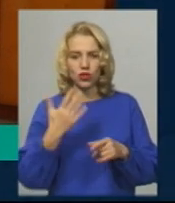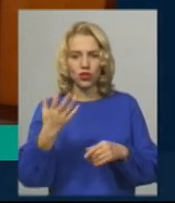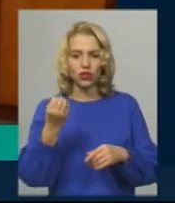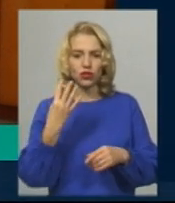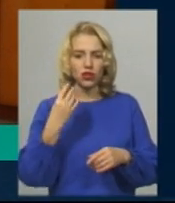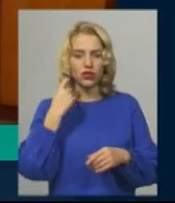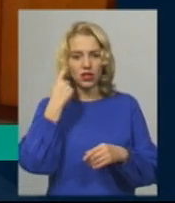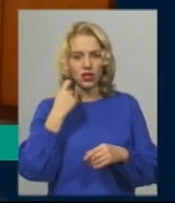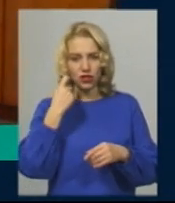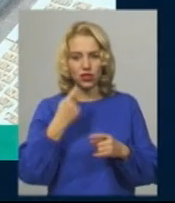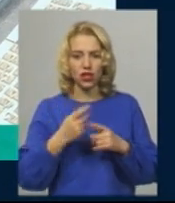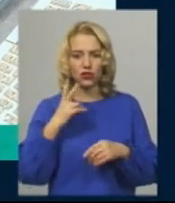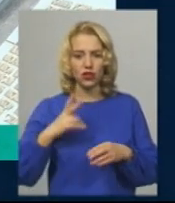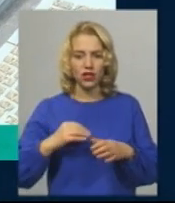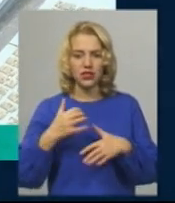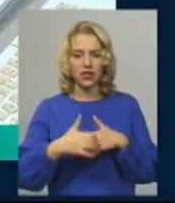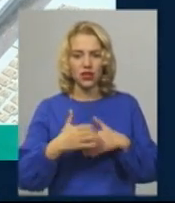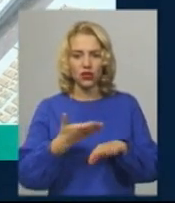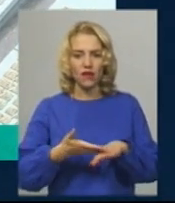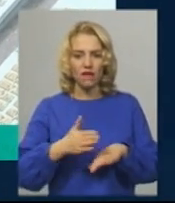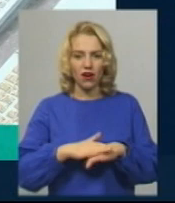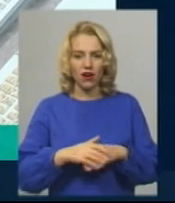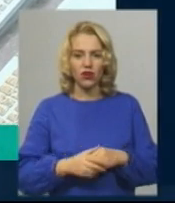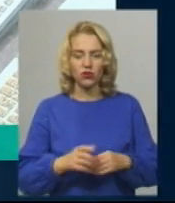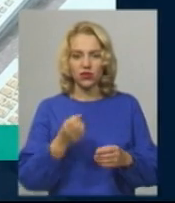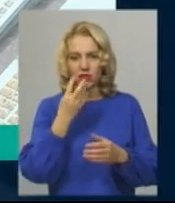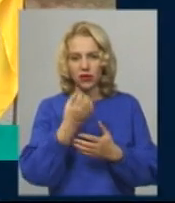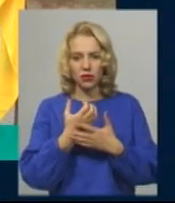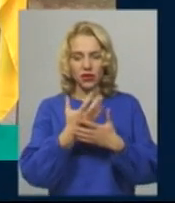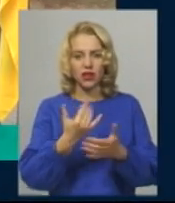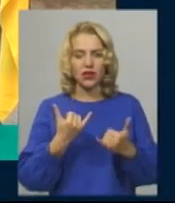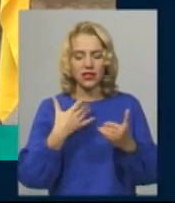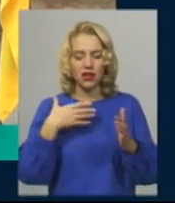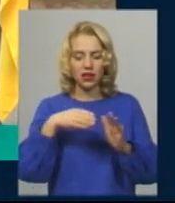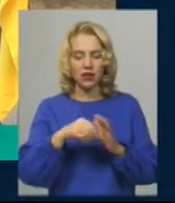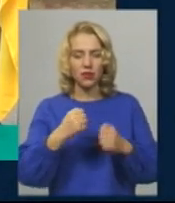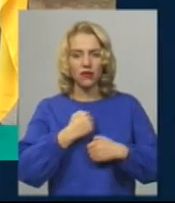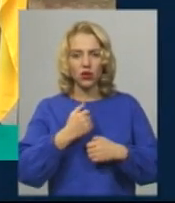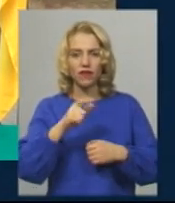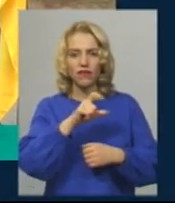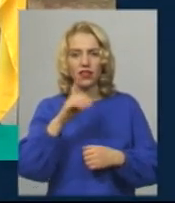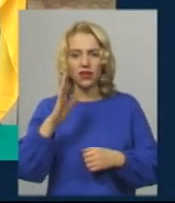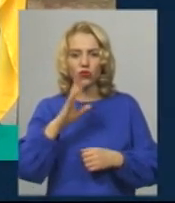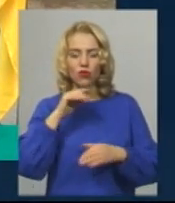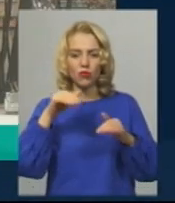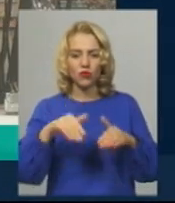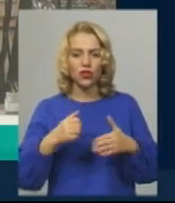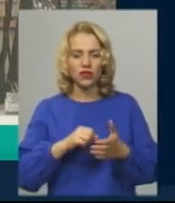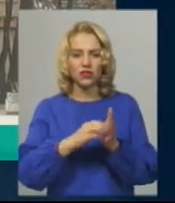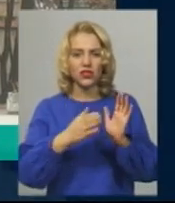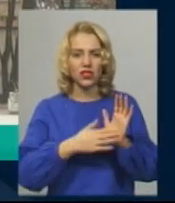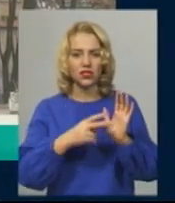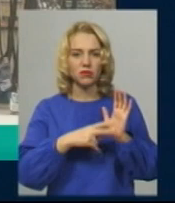донька з середньої важкості. Покладанням квітів до могил загиблих воїнів та хвилиної мовчання відзначили в Хмельницькому 75-ту річницю